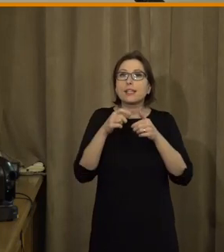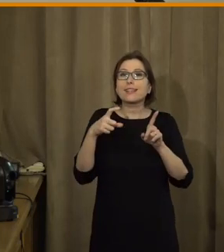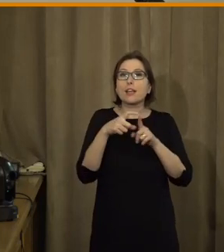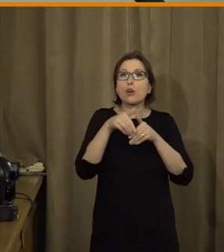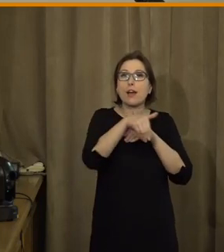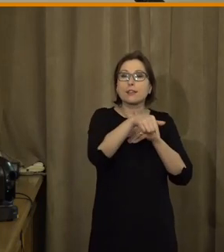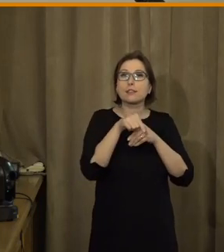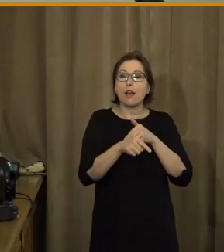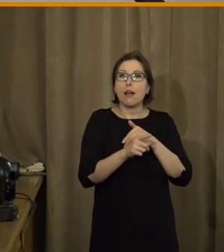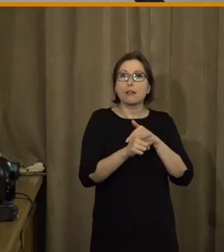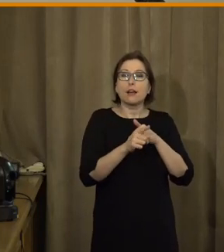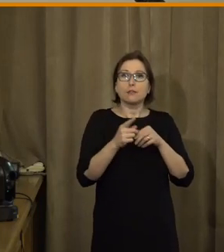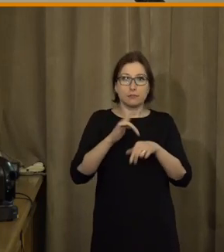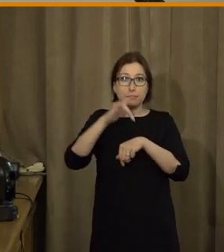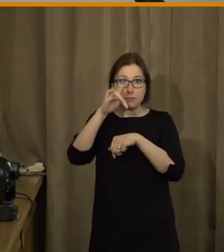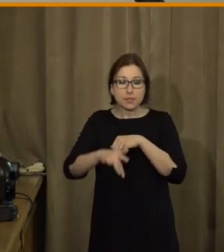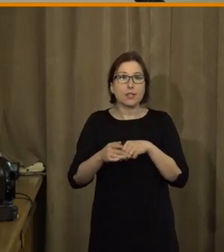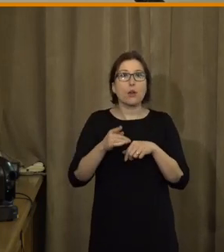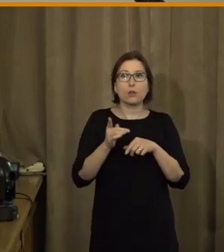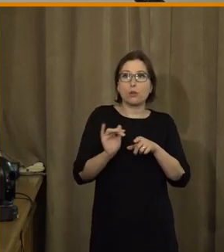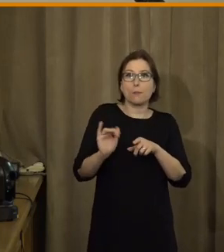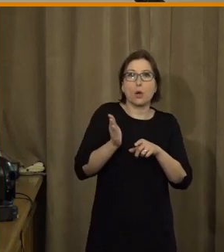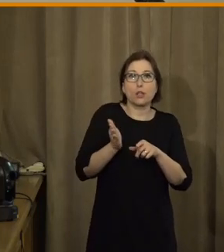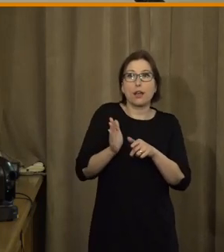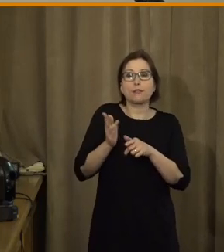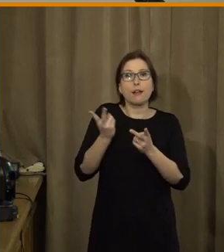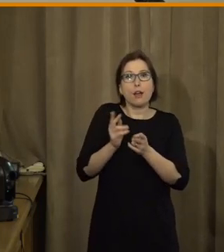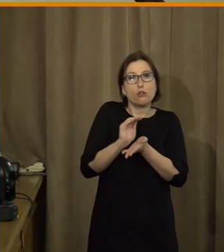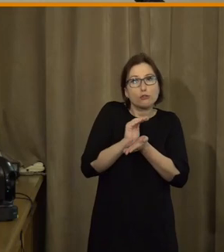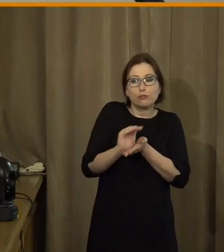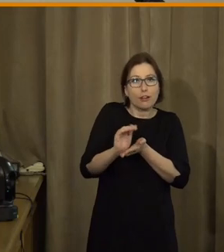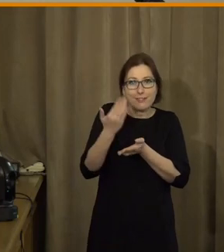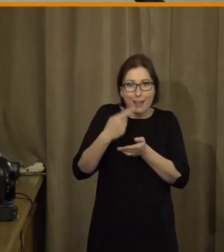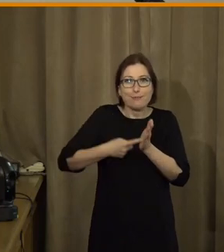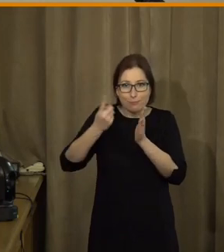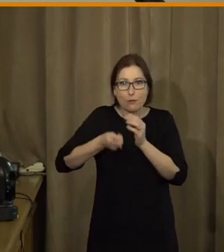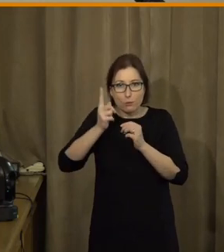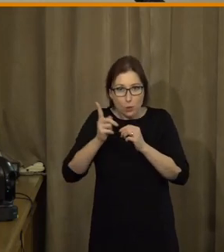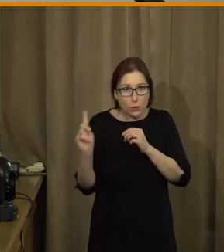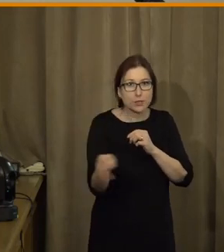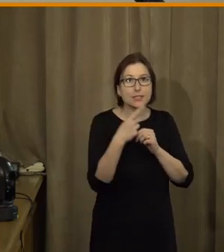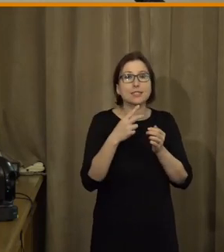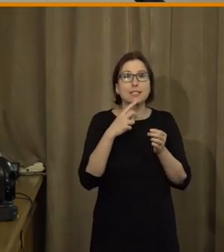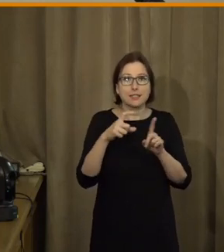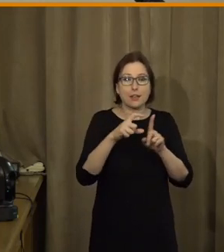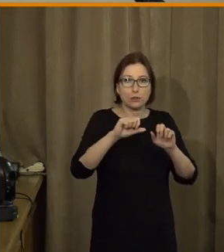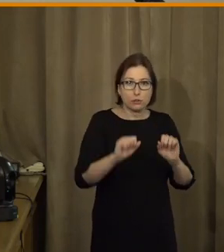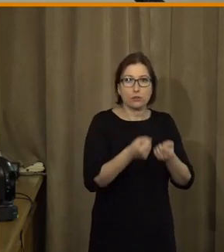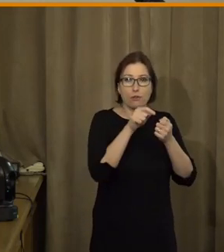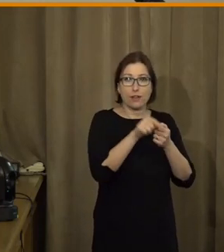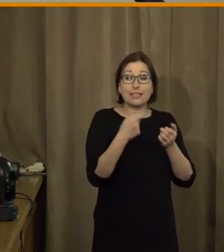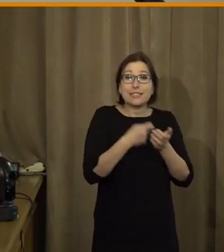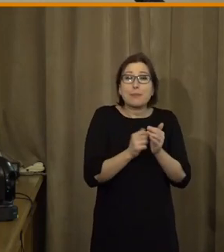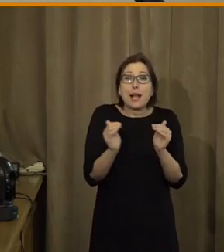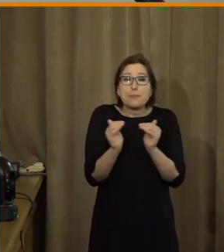rozhodně jako senioři podnikatelé nebyly vynecháni, takže i ti se povinně digitalizují. Takže vidíme, že ani tohle